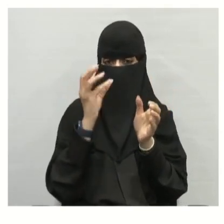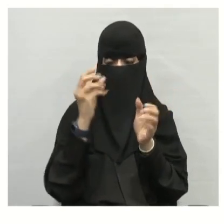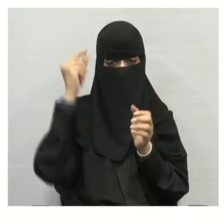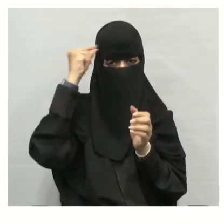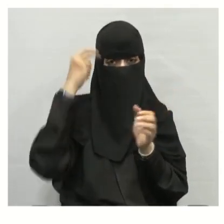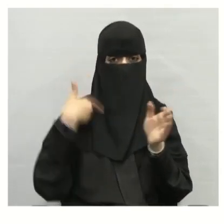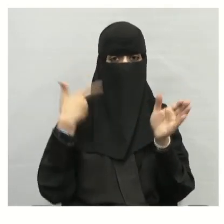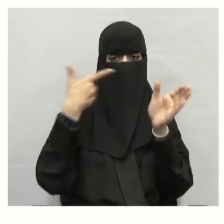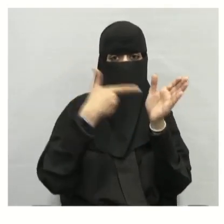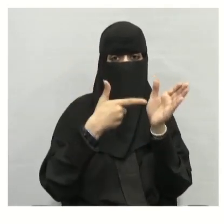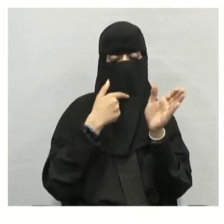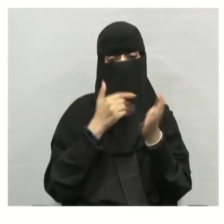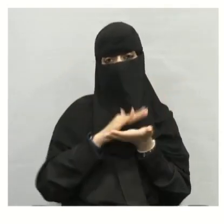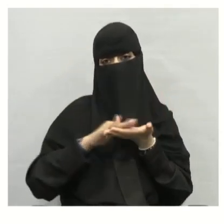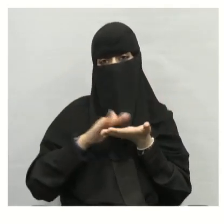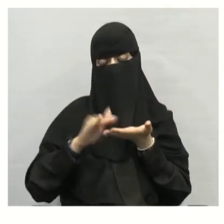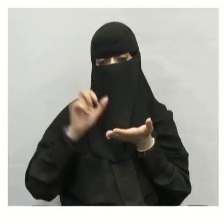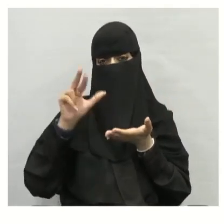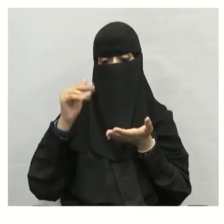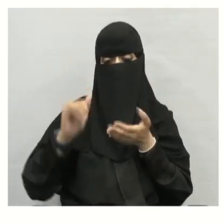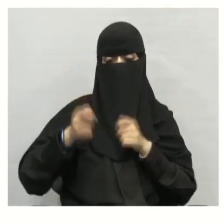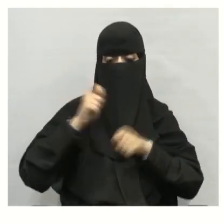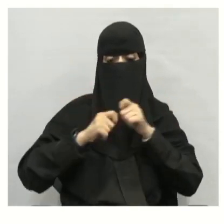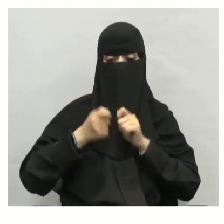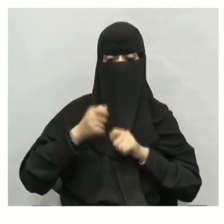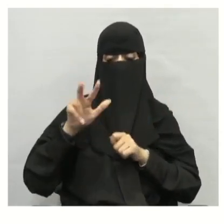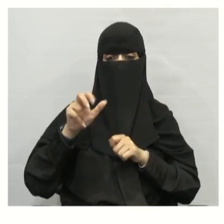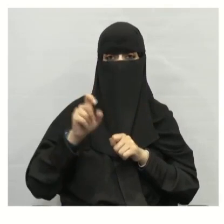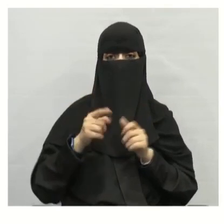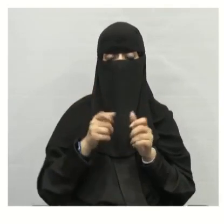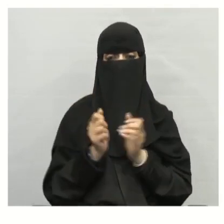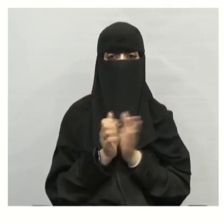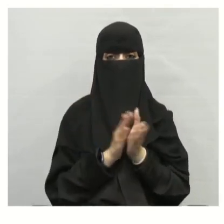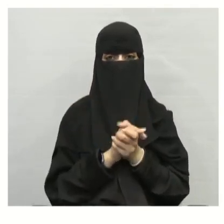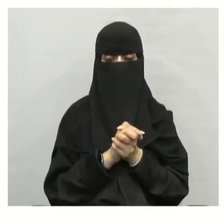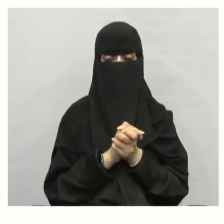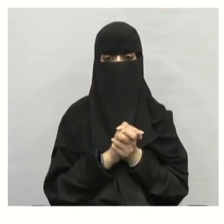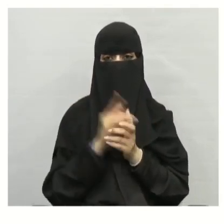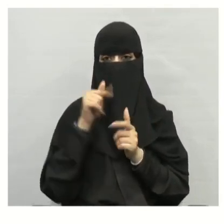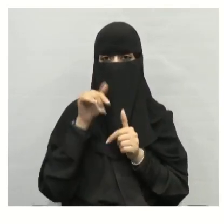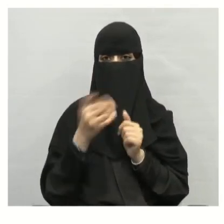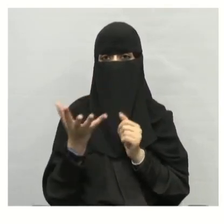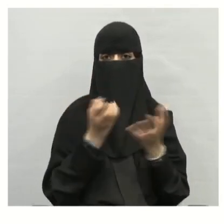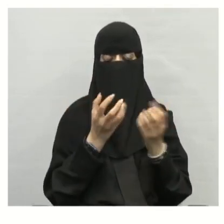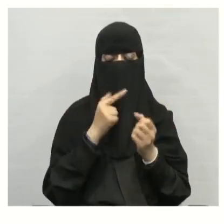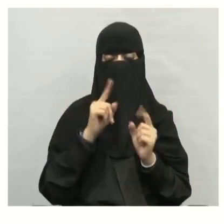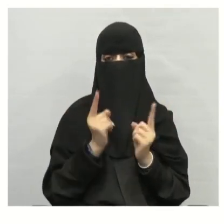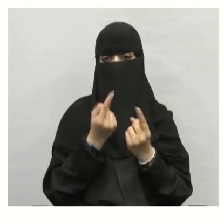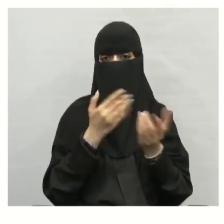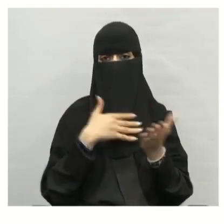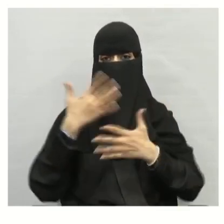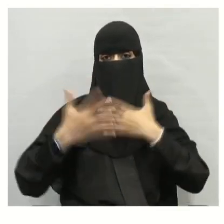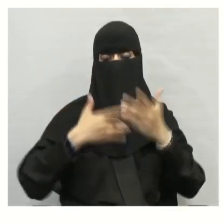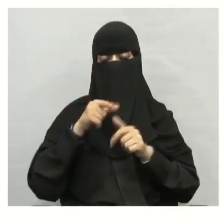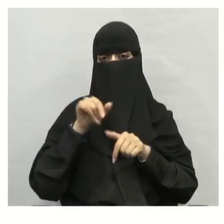والنفط الخام ومن النفط الخام نستخرج البنزين والديزل إذن هي مصادر للطاقة